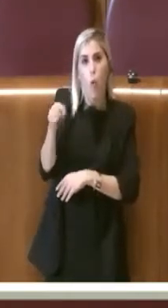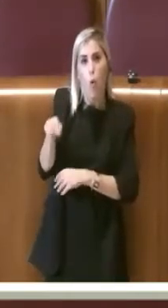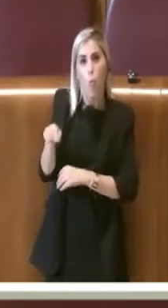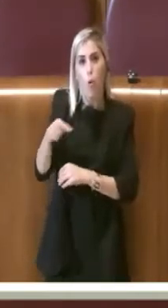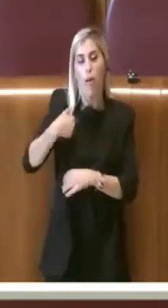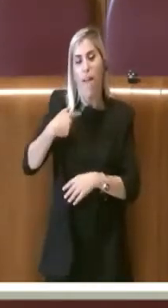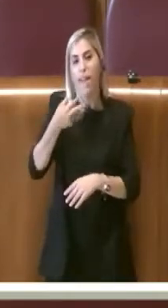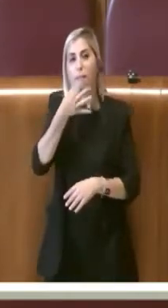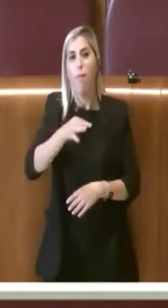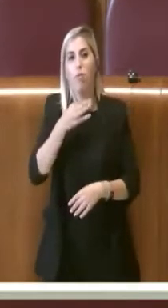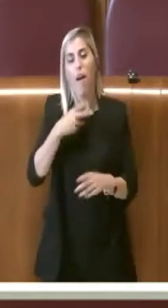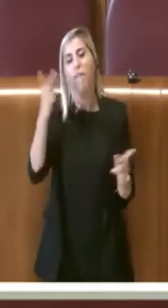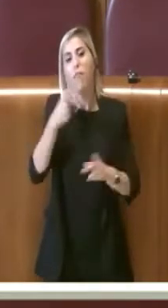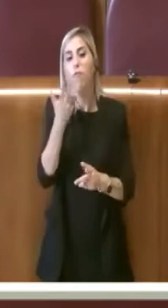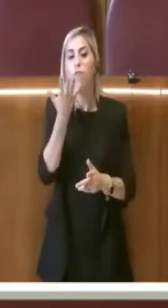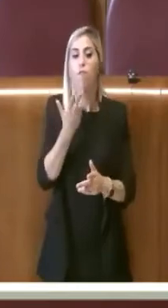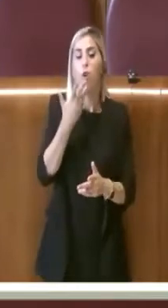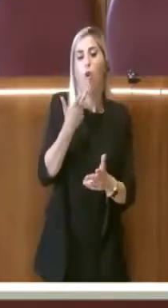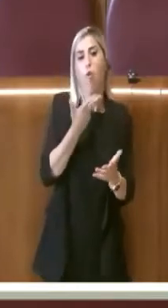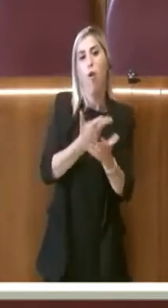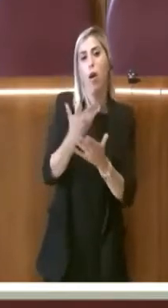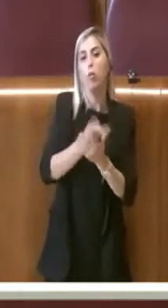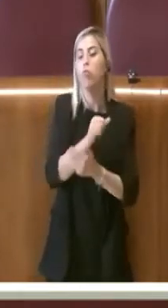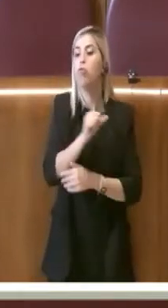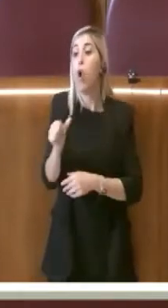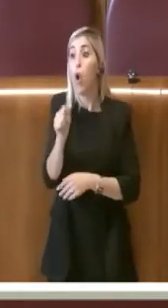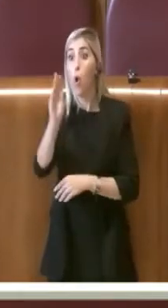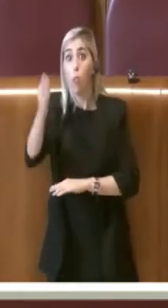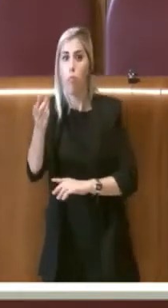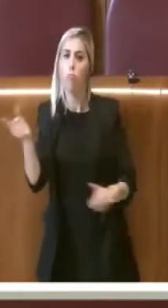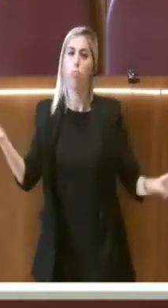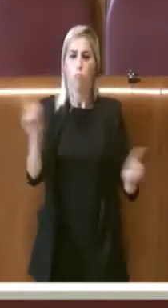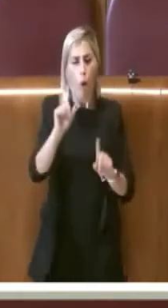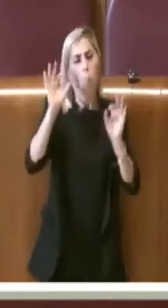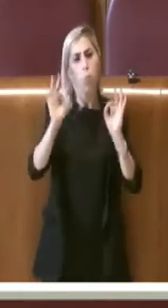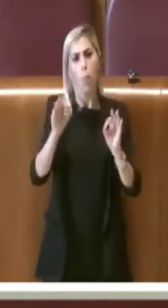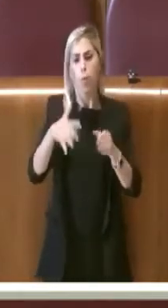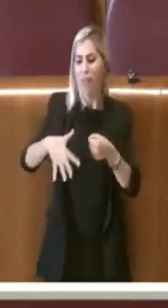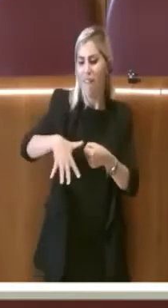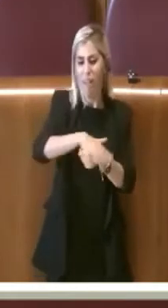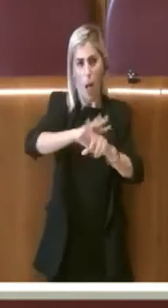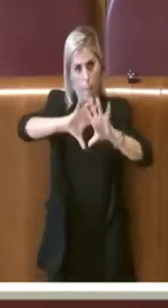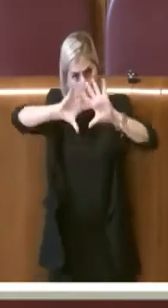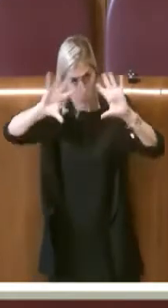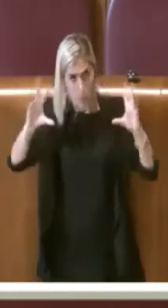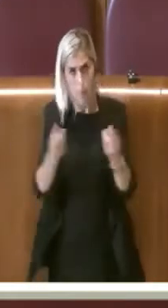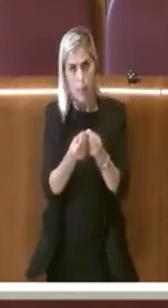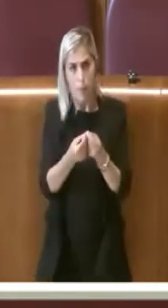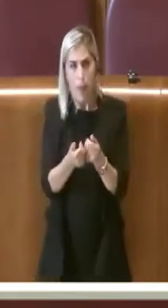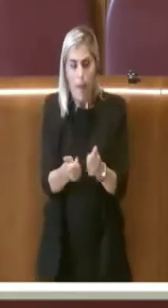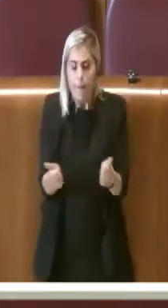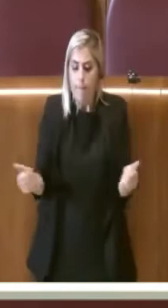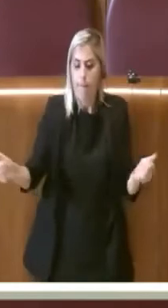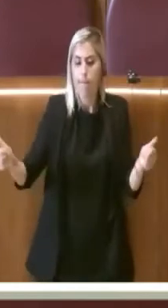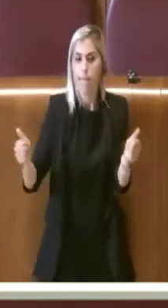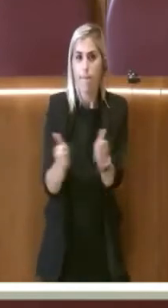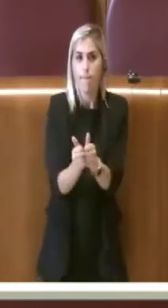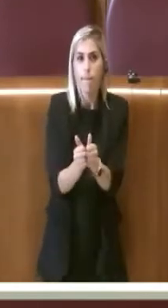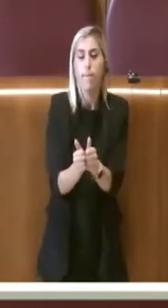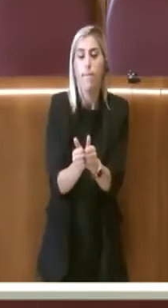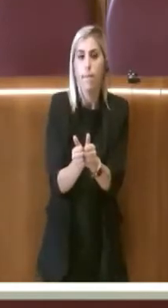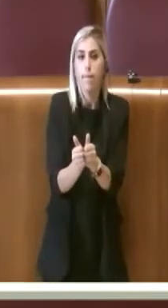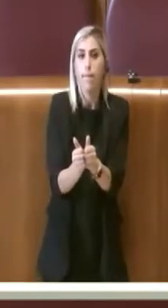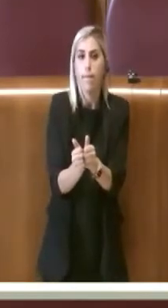voglio parlare non solo del ragazzo, ma anche proprio di tutta la famiglia che si è stretta, ovviamente, intorno